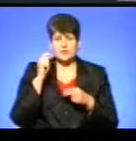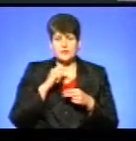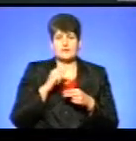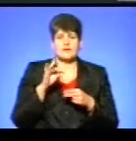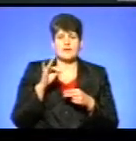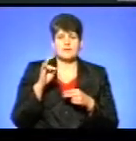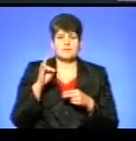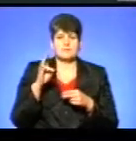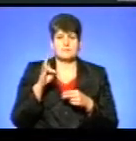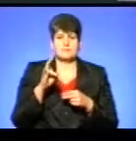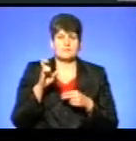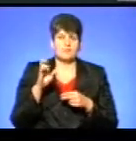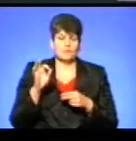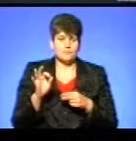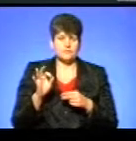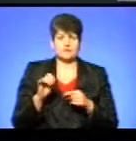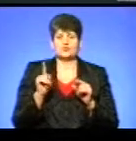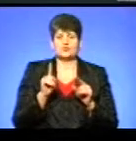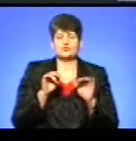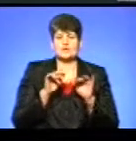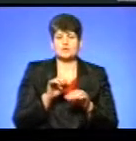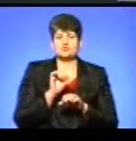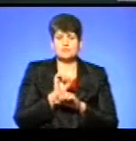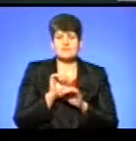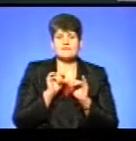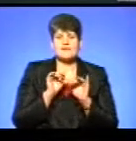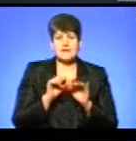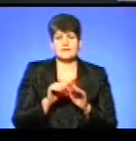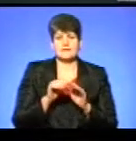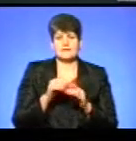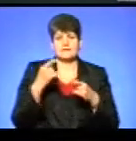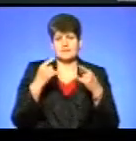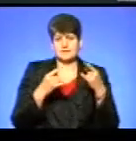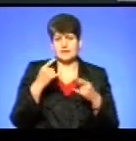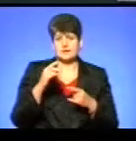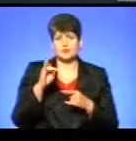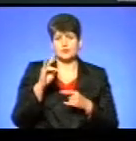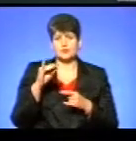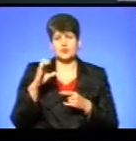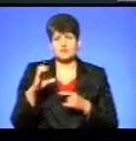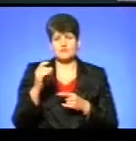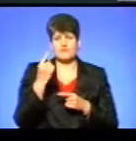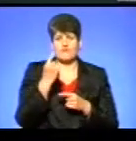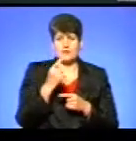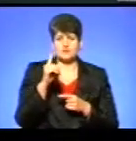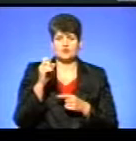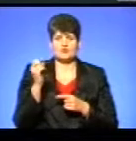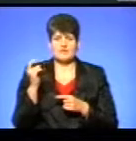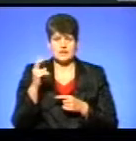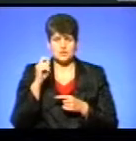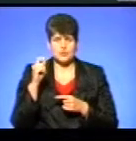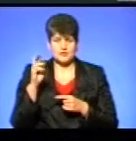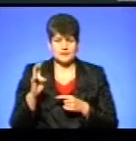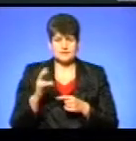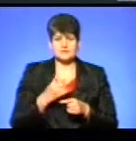РНБО з вимогою вжити заходів щодо припинення діяльності телеканалів «Ньюзуан» і «112 Україна». Зініціювали таке